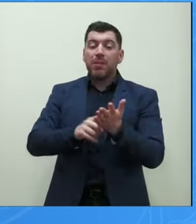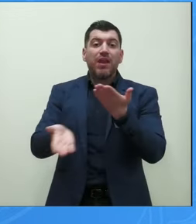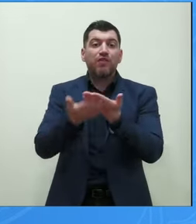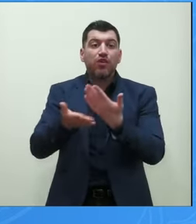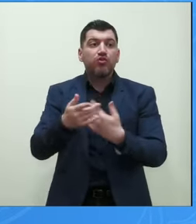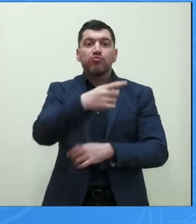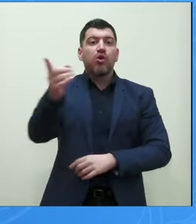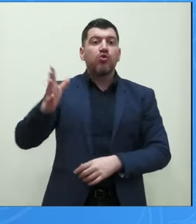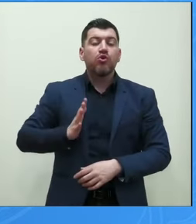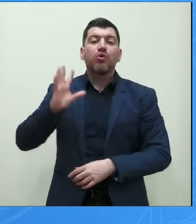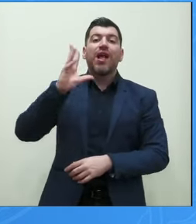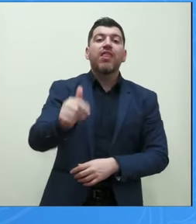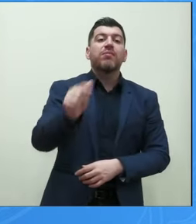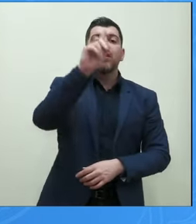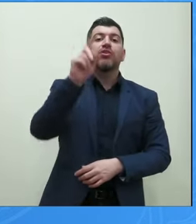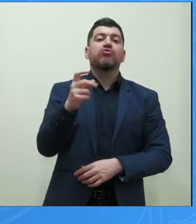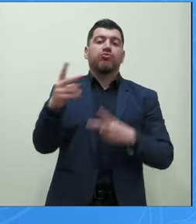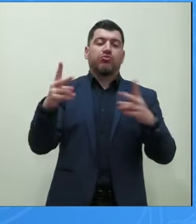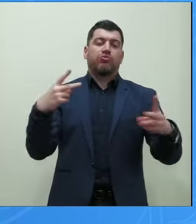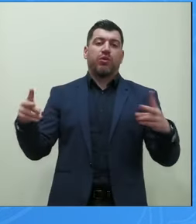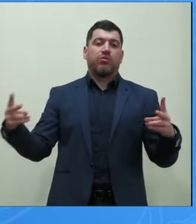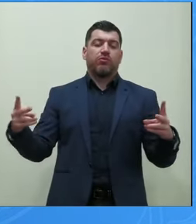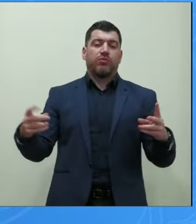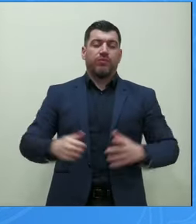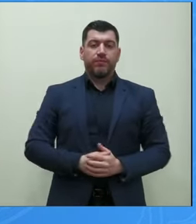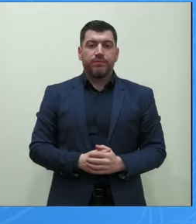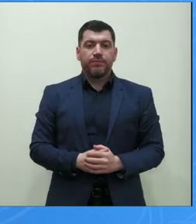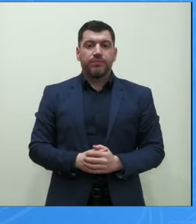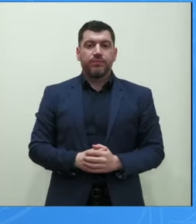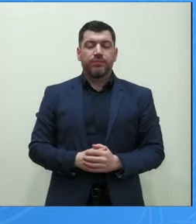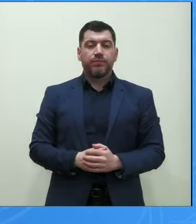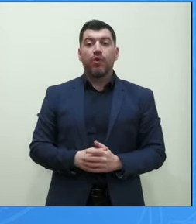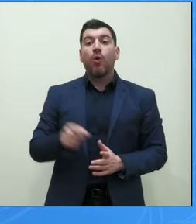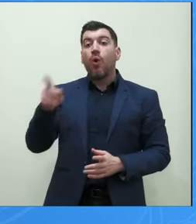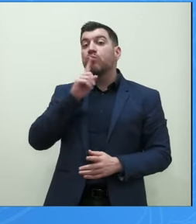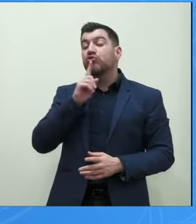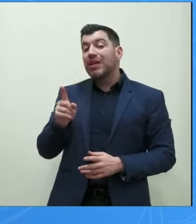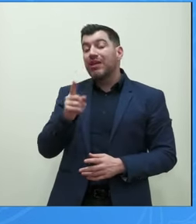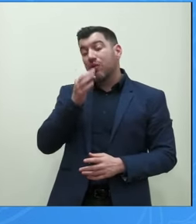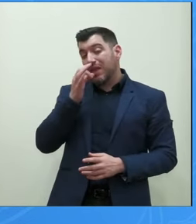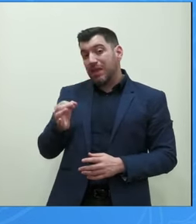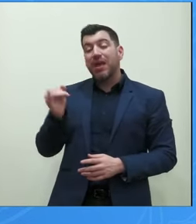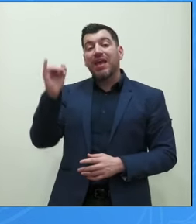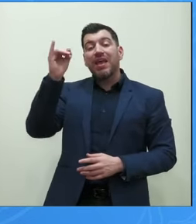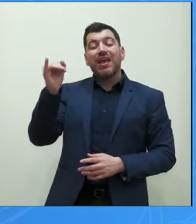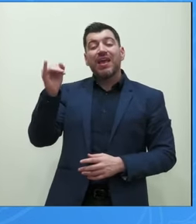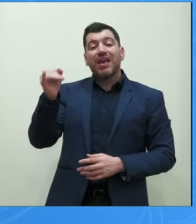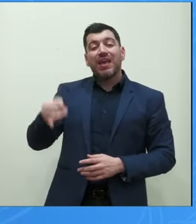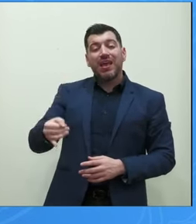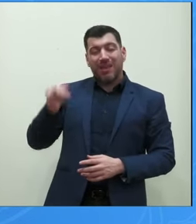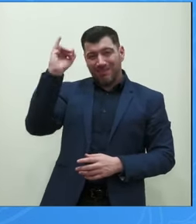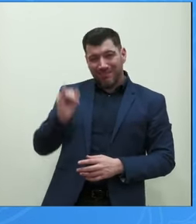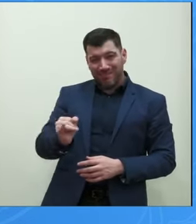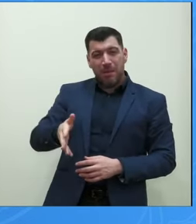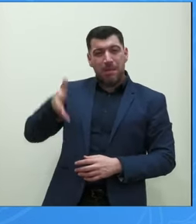είδους και ένα είδος μηνυμάτων να έρθει λοιπόν όπως είπε ο κύριος Μπαγκογιάννης συζήτηση για τη διπλή ανάπλαση